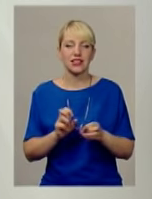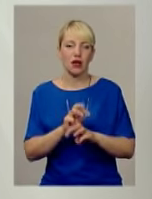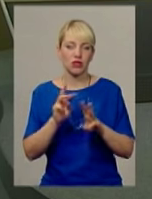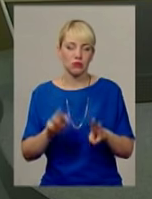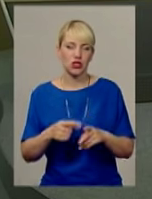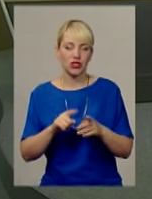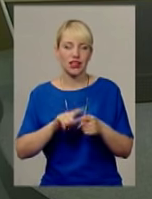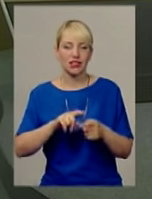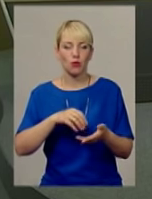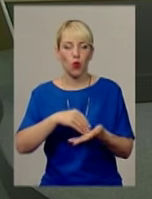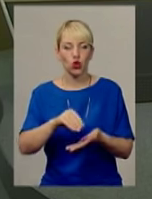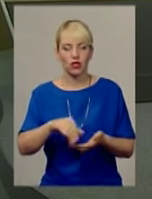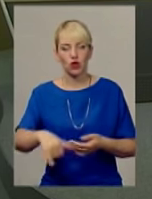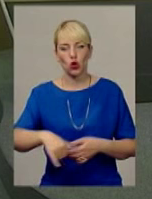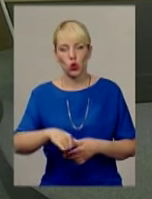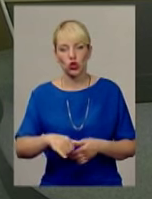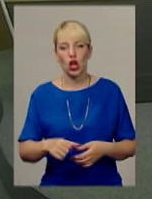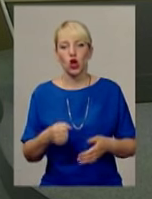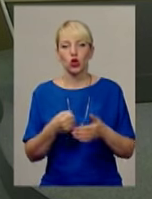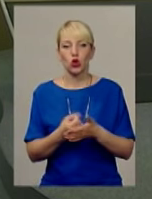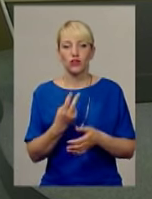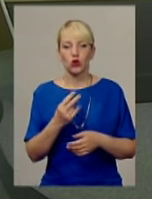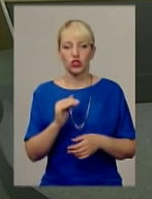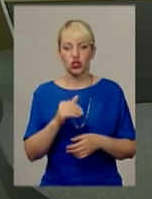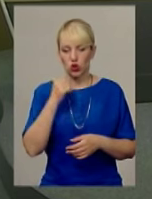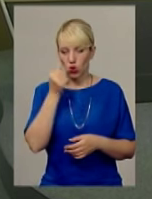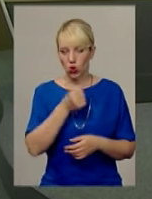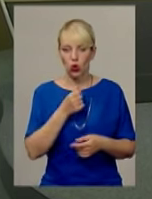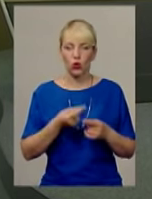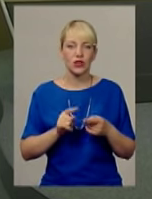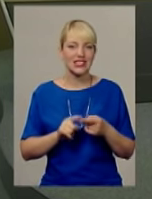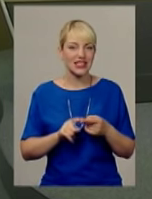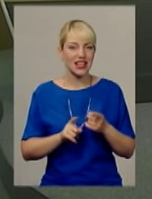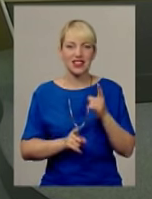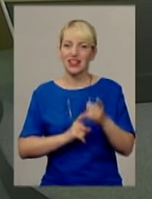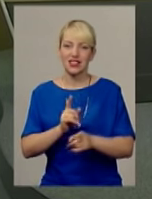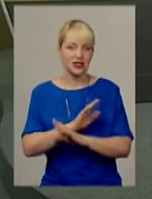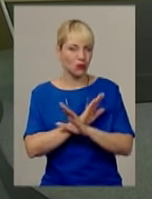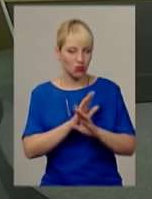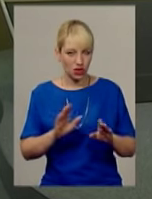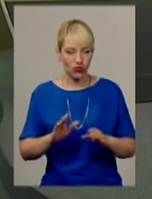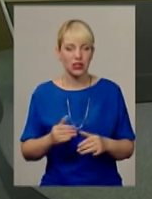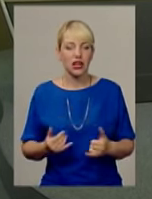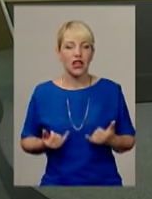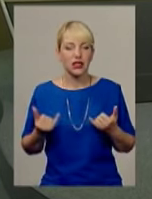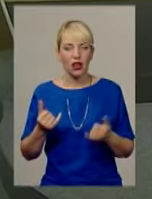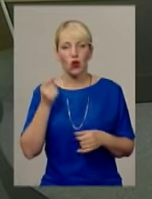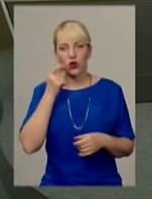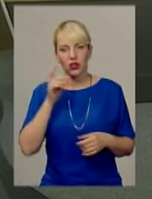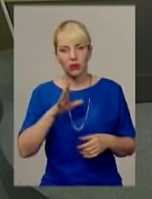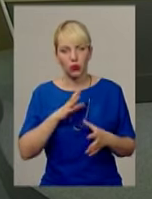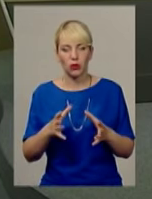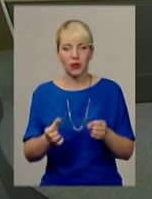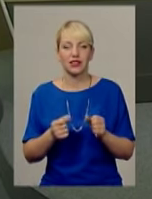кошик. По суті, до 2000-го року дана структура не змінювалася і для України вона була прийнята в